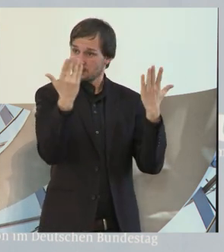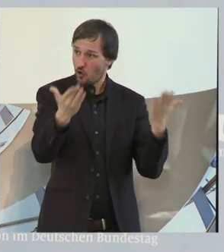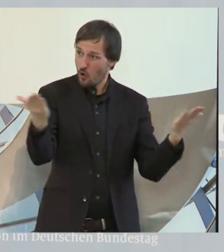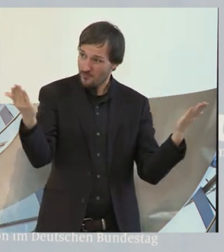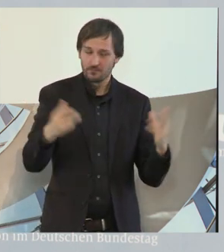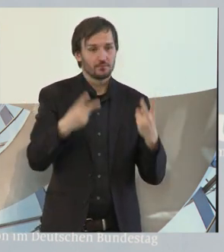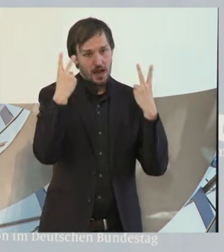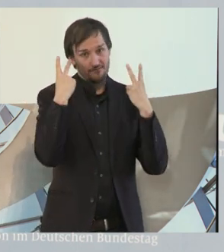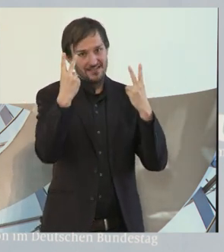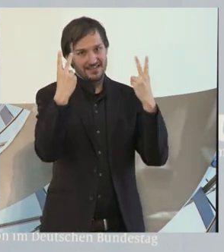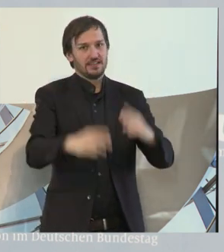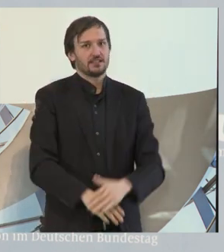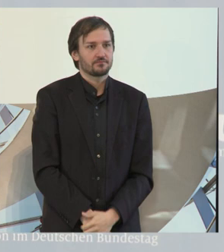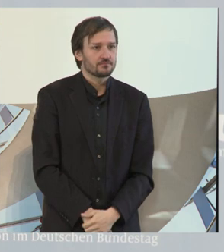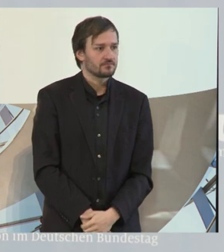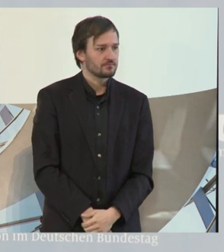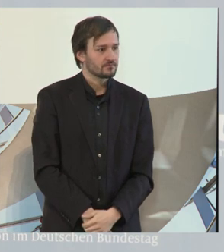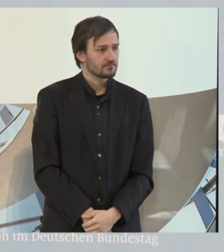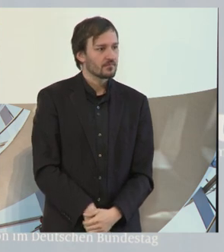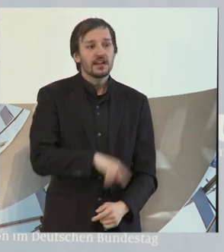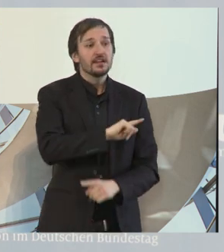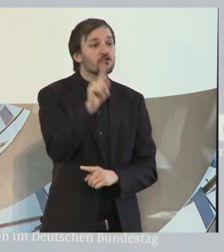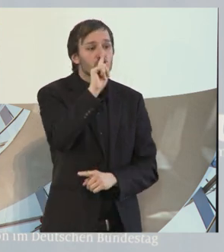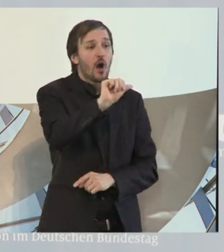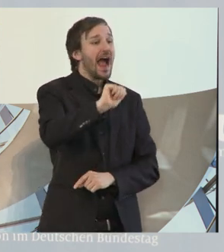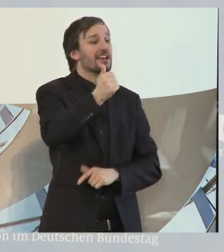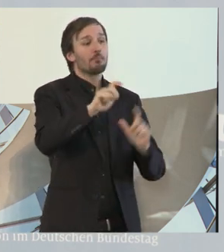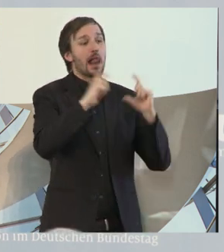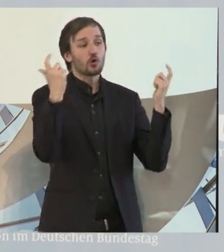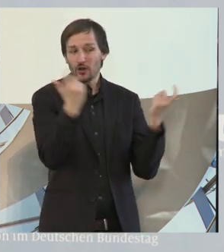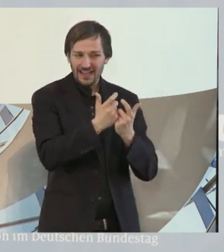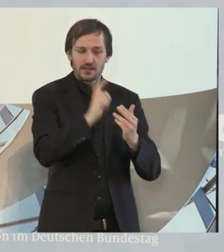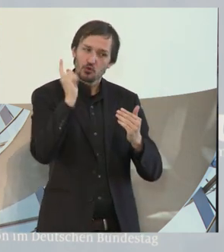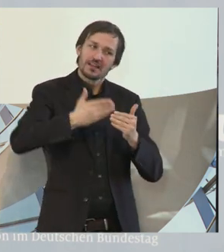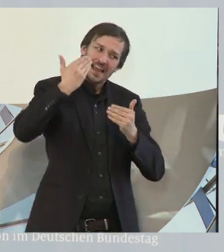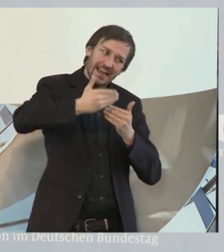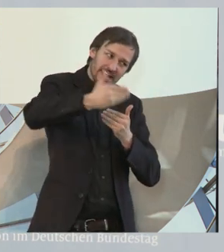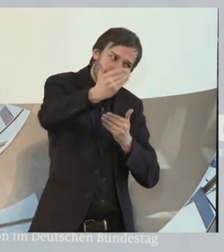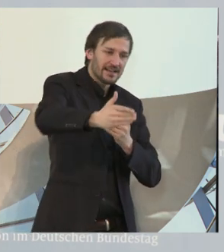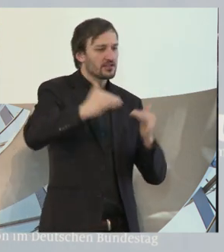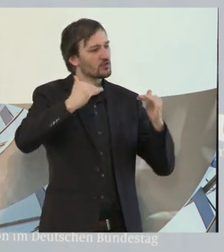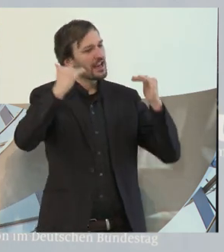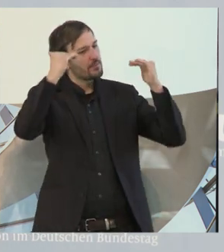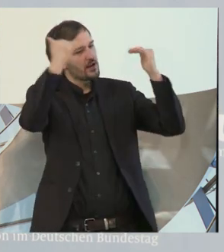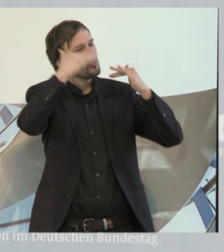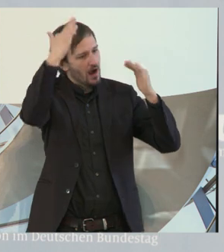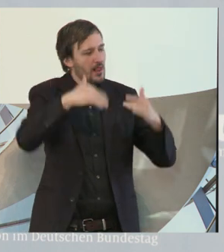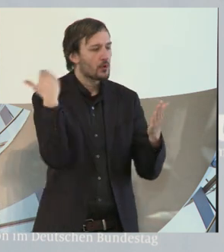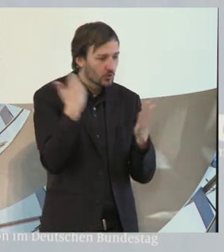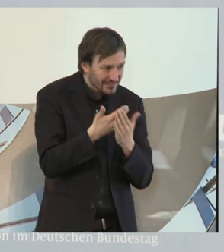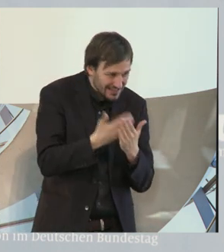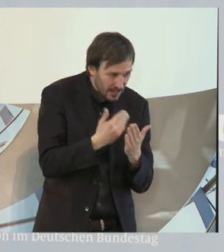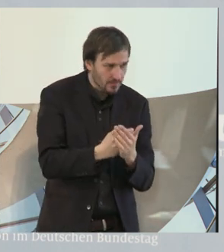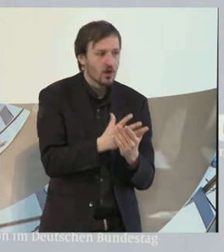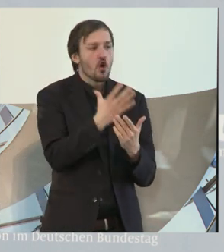Und zwar nicht nur einmal, sondern regelmäßig und auf allen Ebenen. Und deshalb überbringe ich Ihnen die Wünsche und die